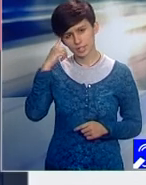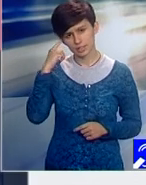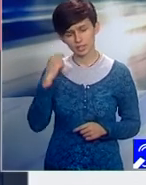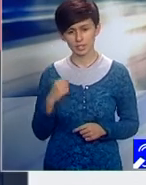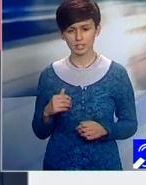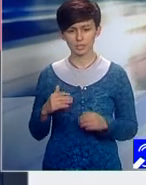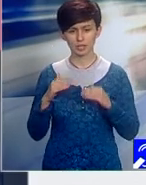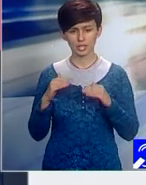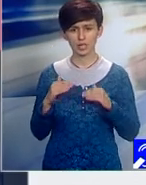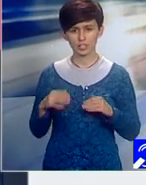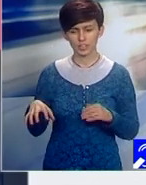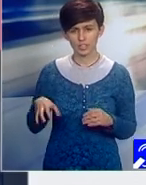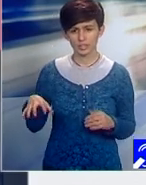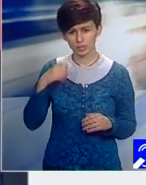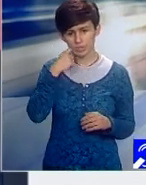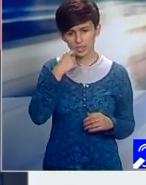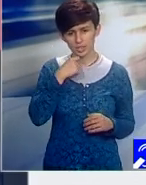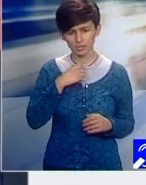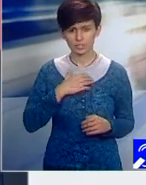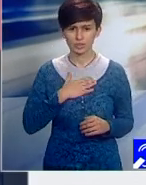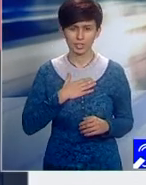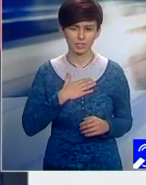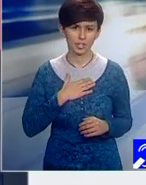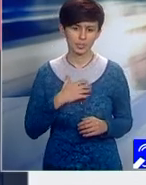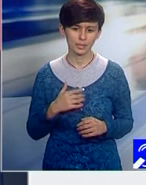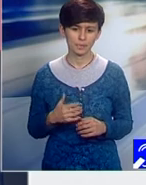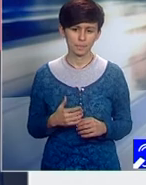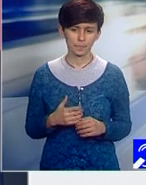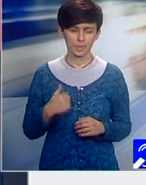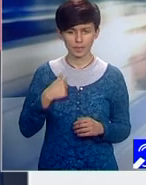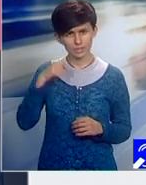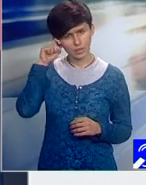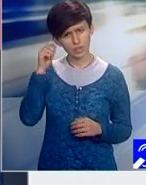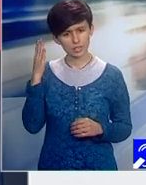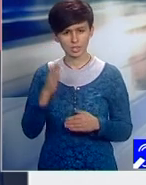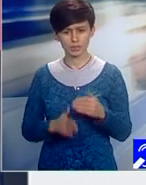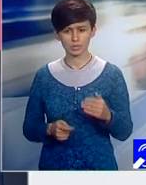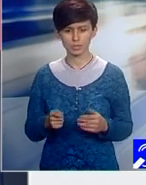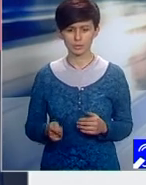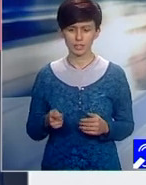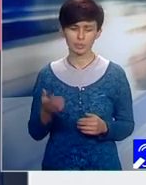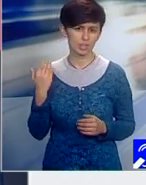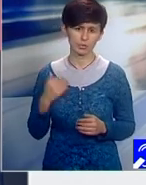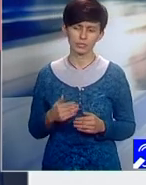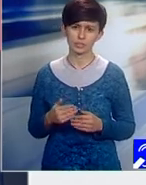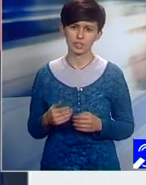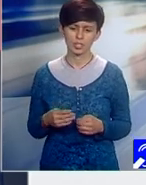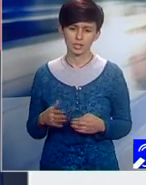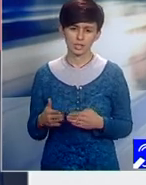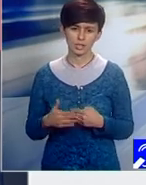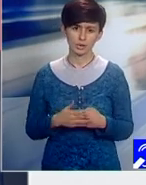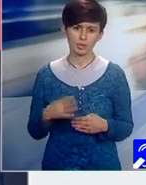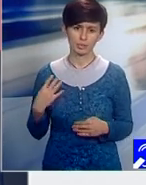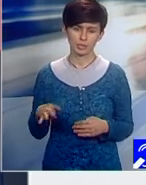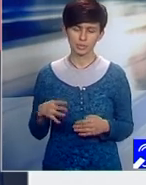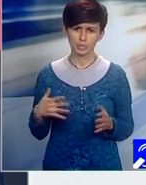plan local în Cluj-Napoc avem undeva, mi se pare că la ultimul raport de genul, am avut undeva în jur de 14.000